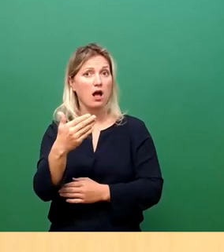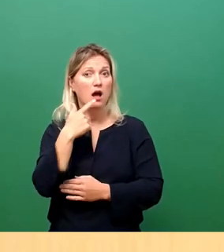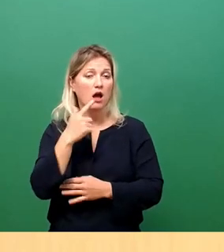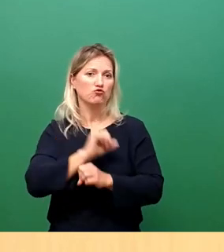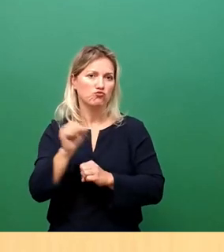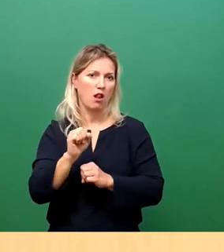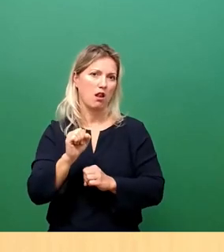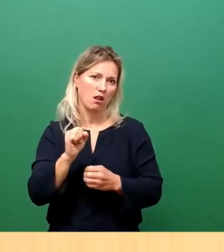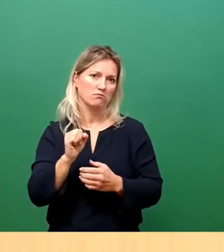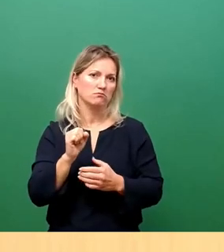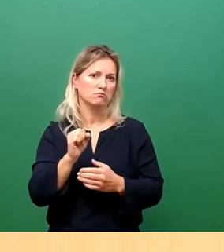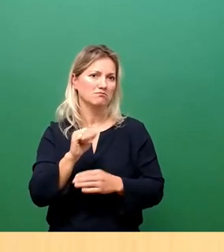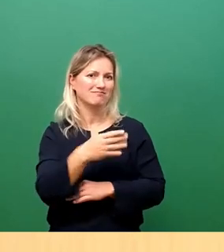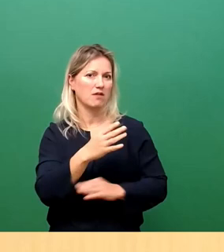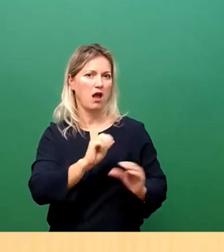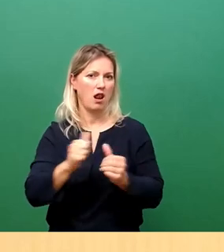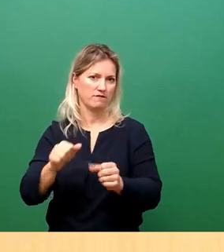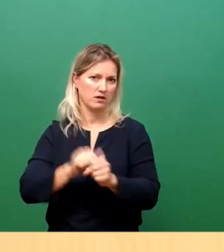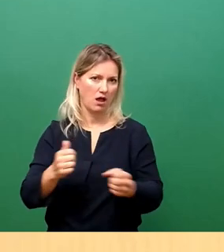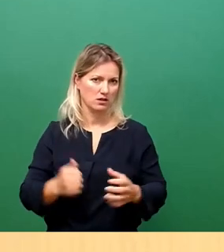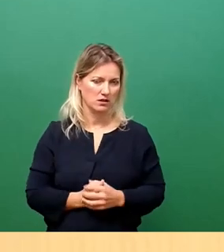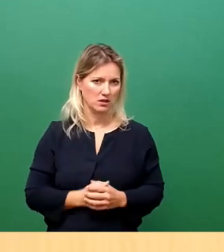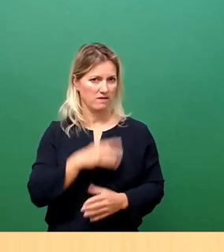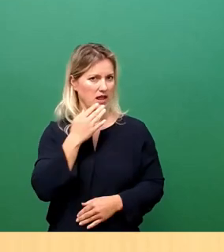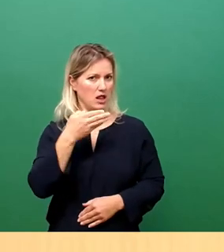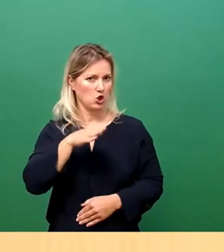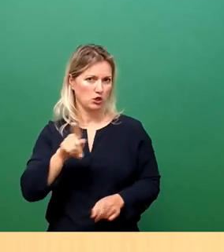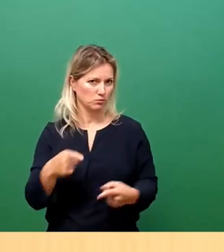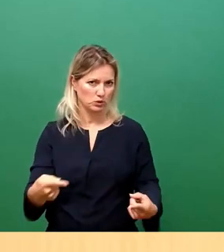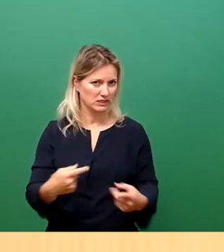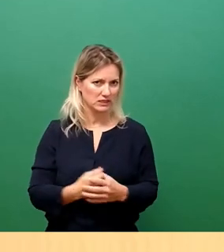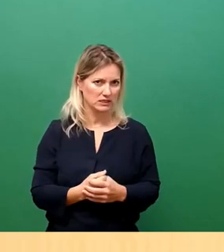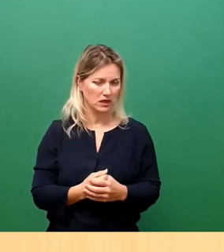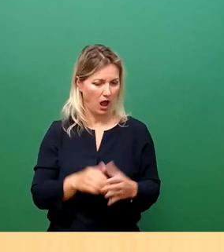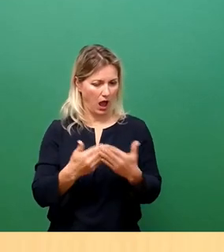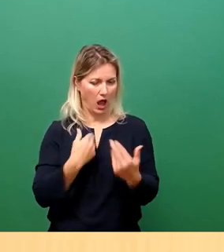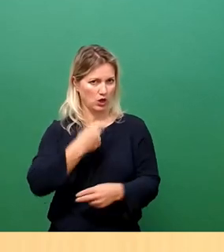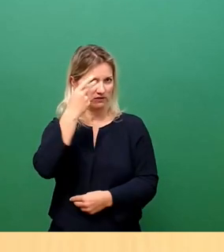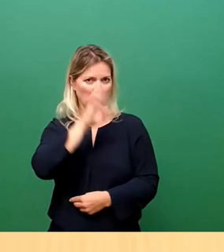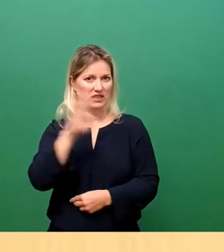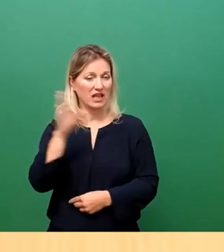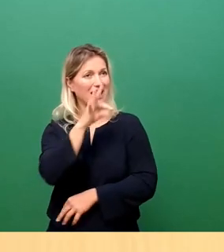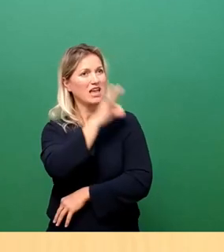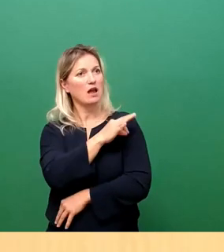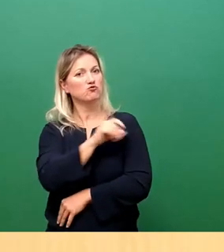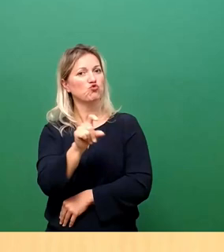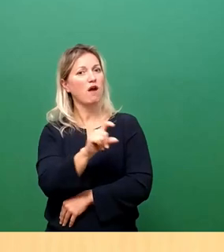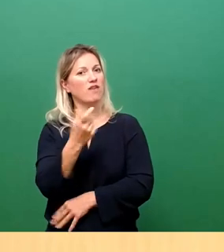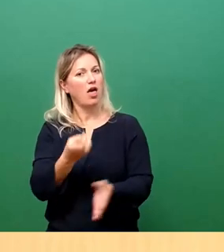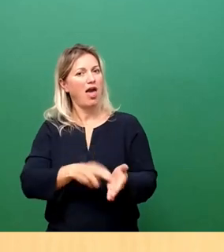Es ist auch ebenfalls unverständlich, warum die Impfstoffhersteller nicht dazu gebracht wurden,